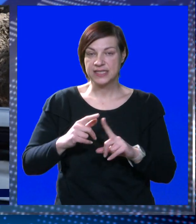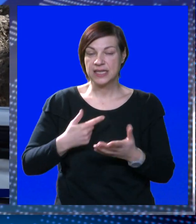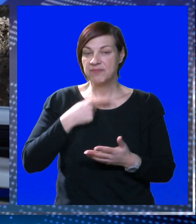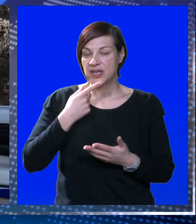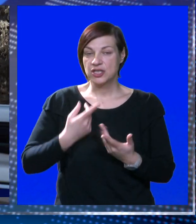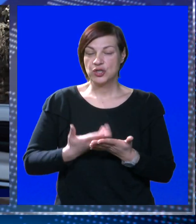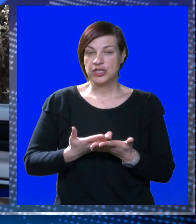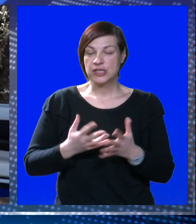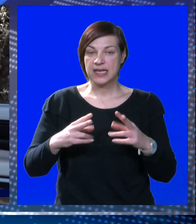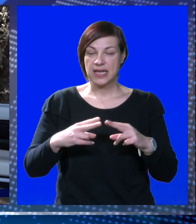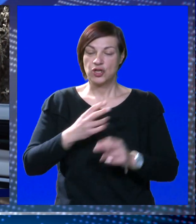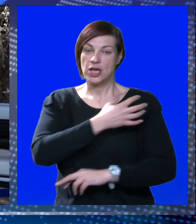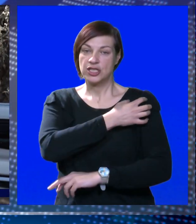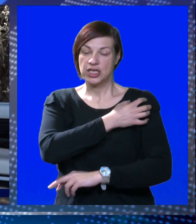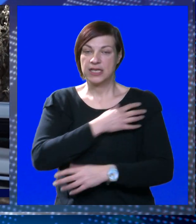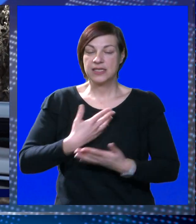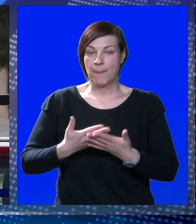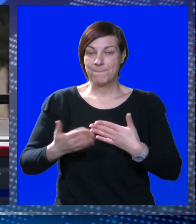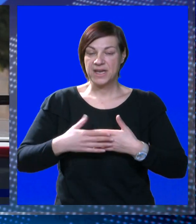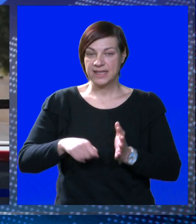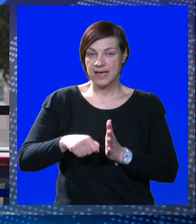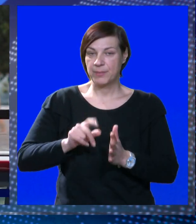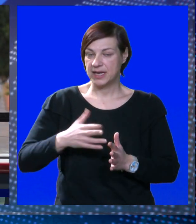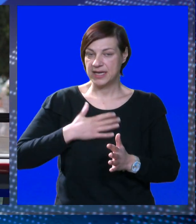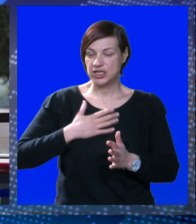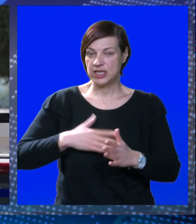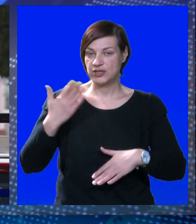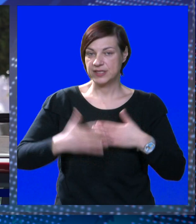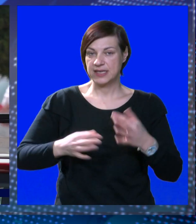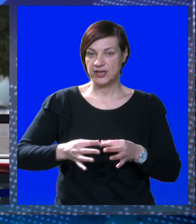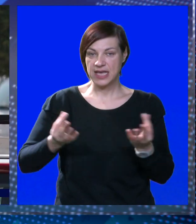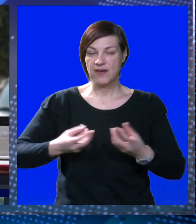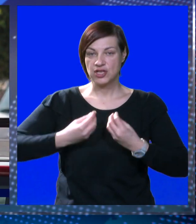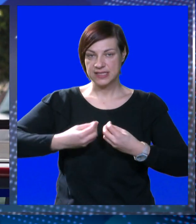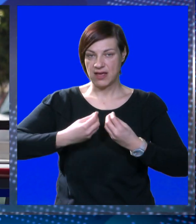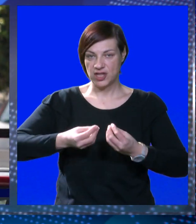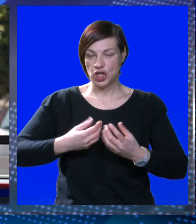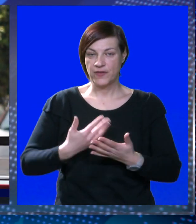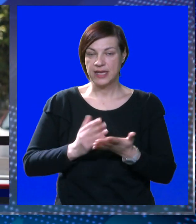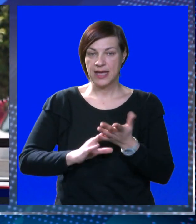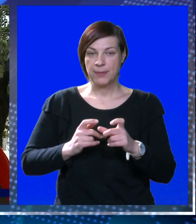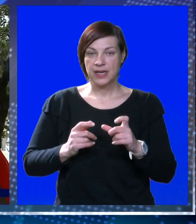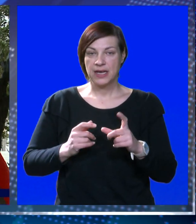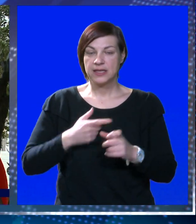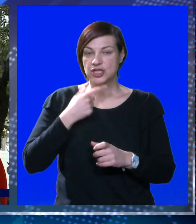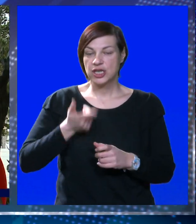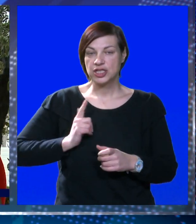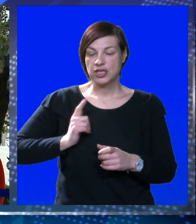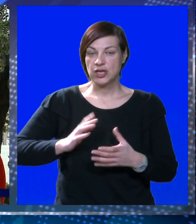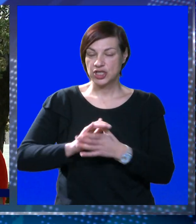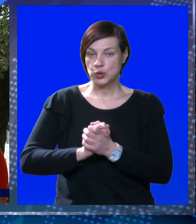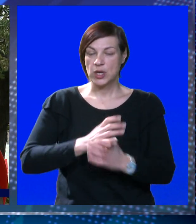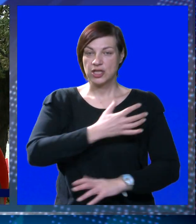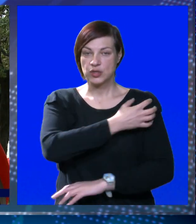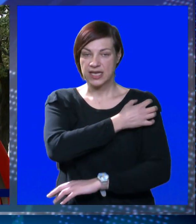većinom tvrde isto da su se s gradonačelnikom sastali, da pred kamere ne žele dok se ne okonča javno savjetovanje. Miletić kaže kako